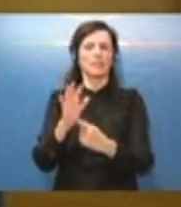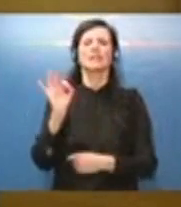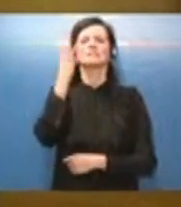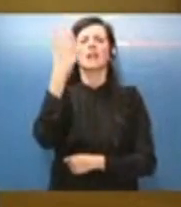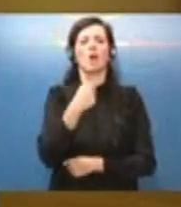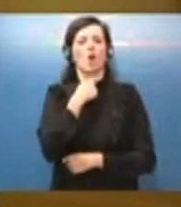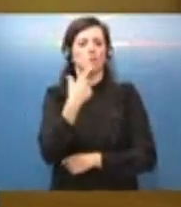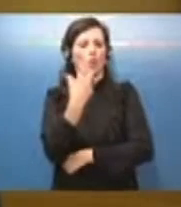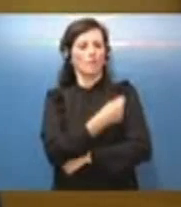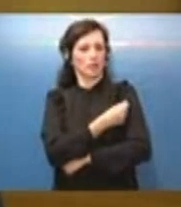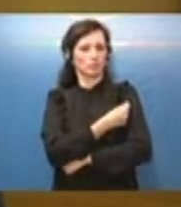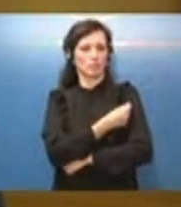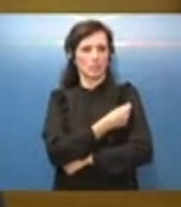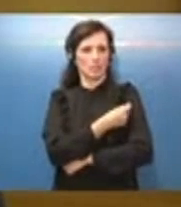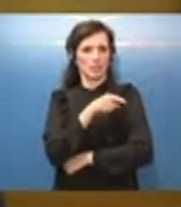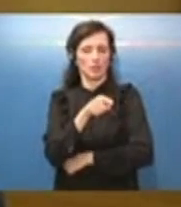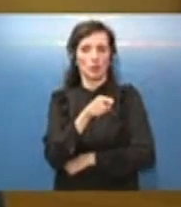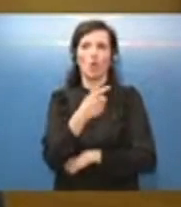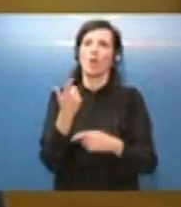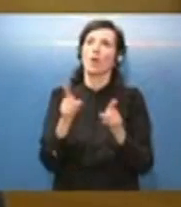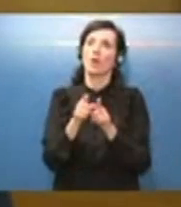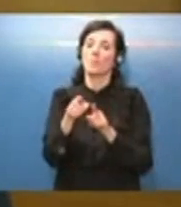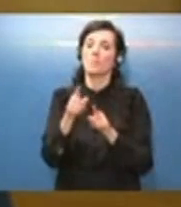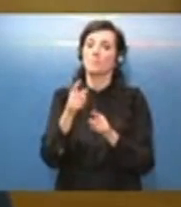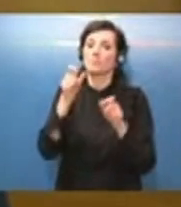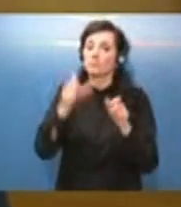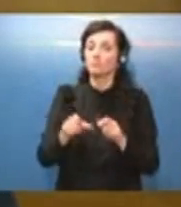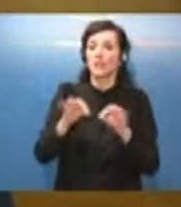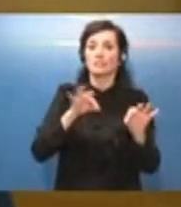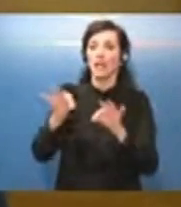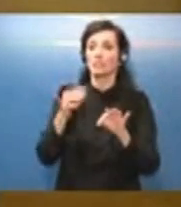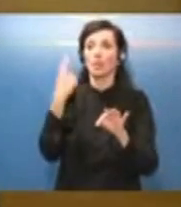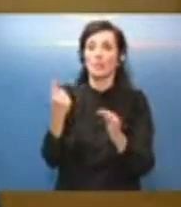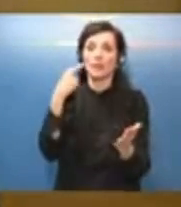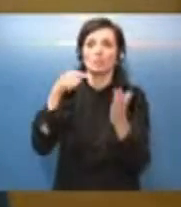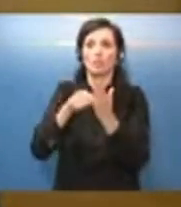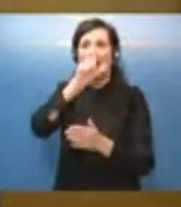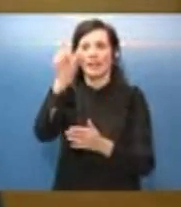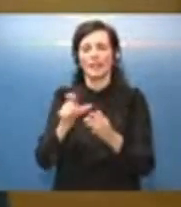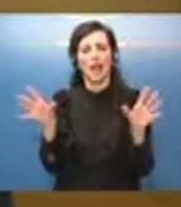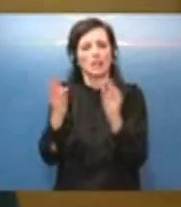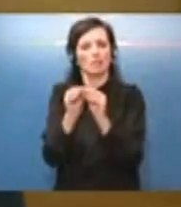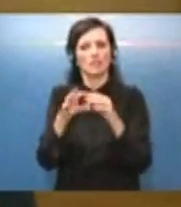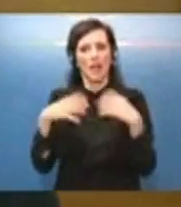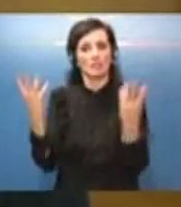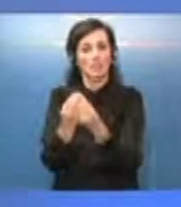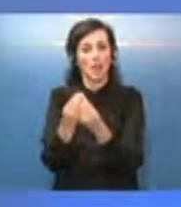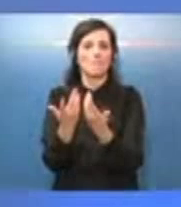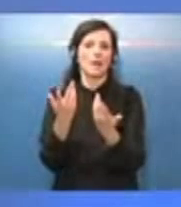un modo per ricucire il Paese, a differenza di questo provvedimento. Non è una tesi, ma è una domanda. Grazie.